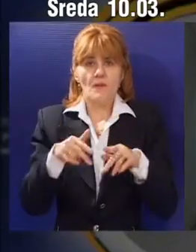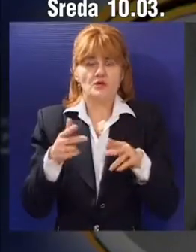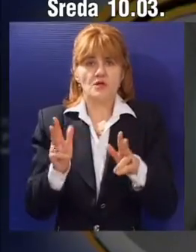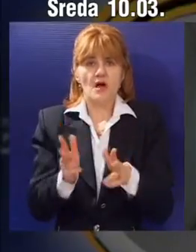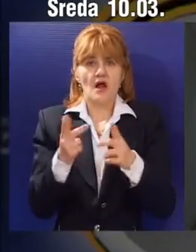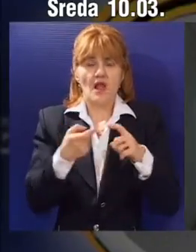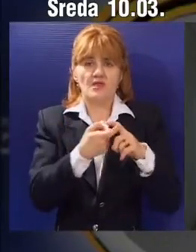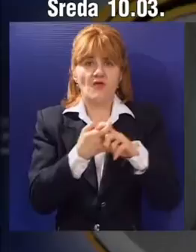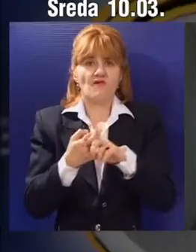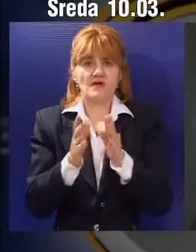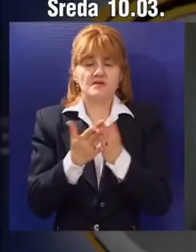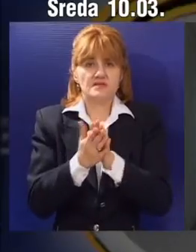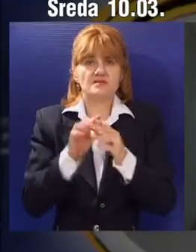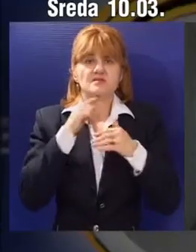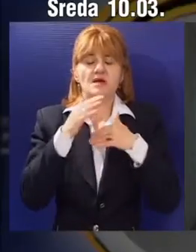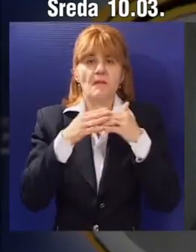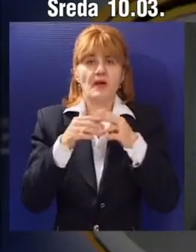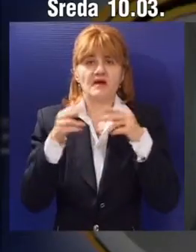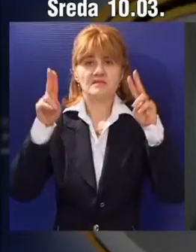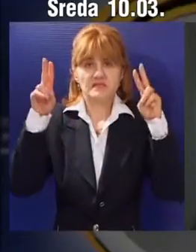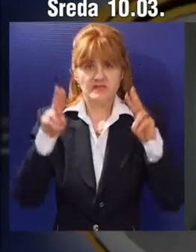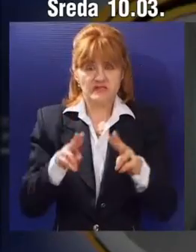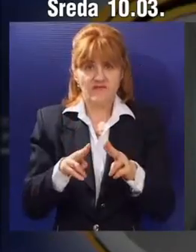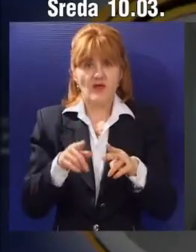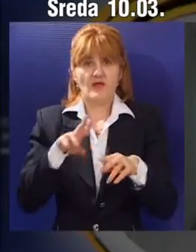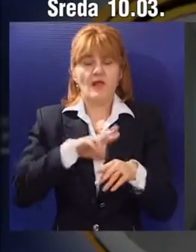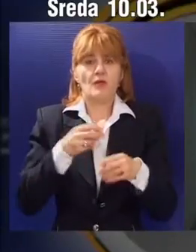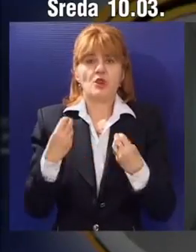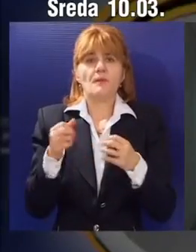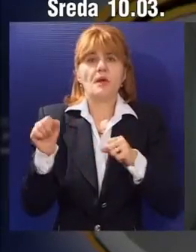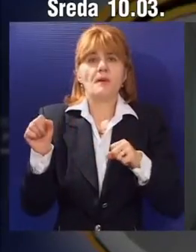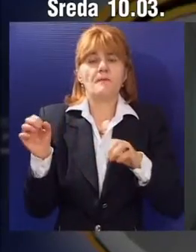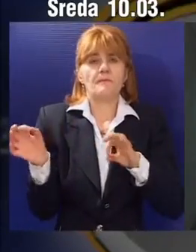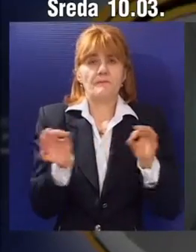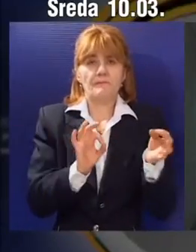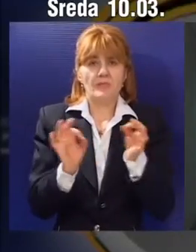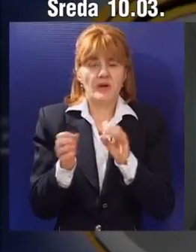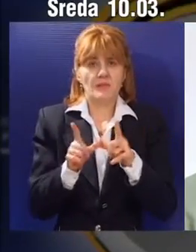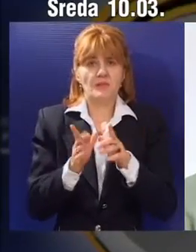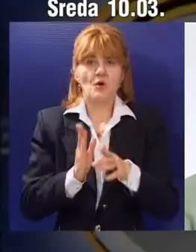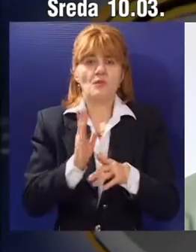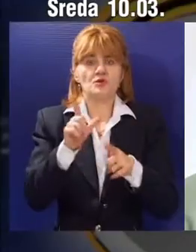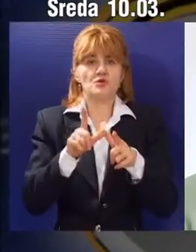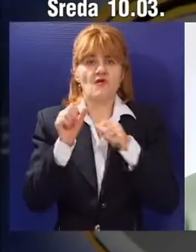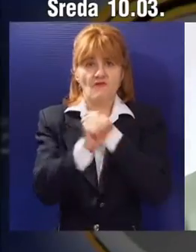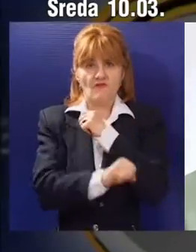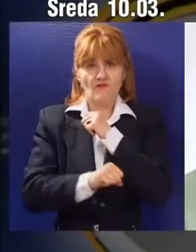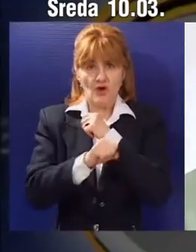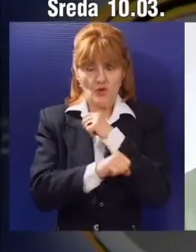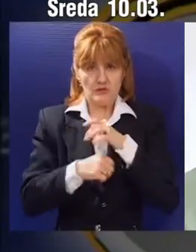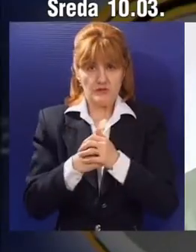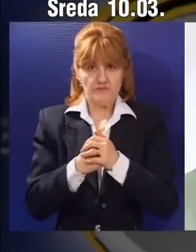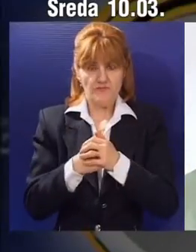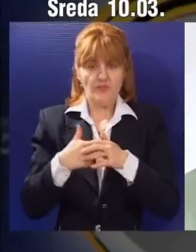moći da vide kako to stvarno radi, imaće stvarno dobru pripremu za upisnu fakultet. Prvencino, zato što je